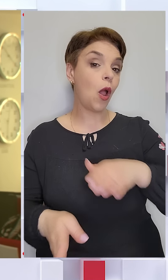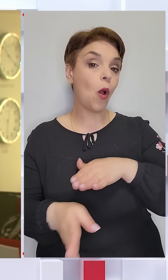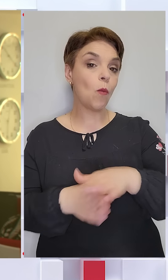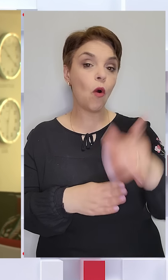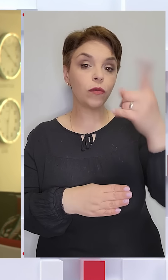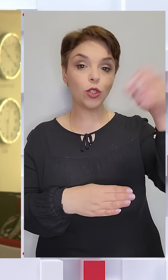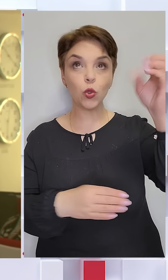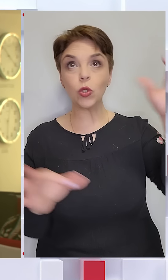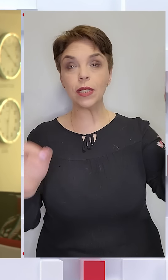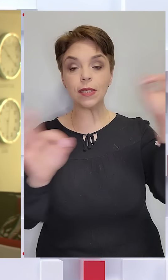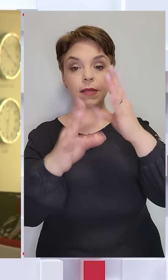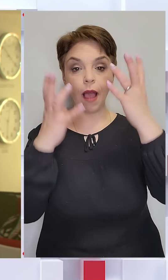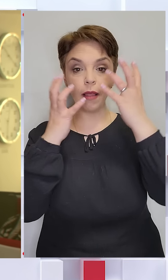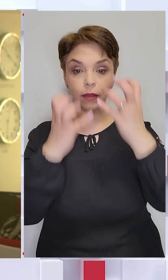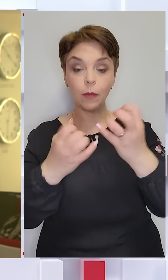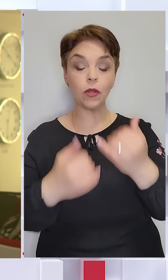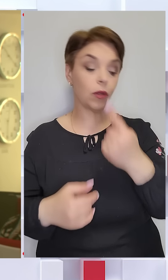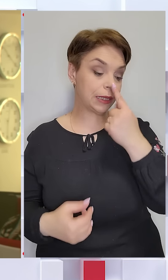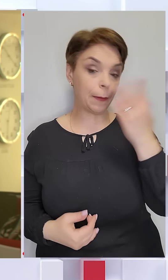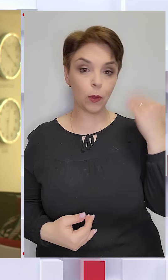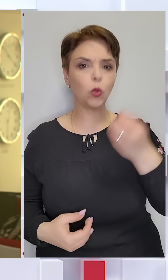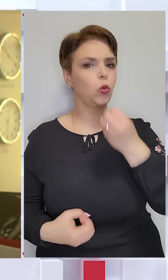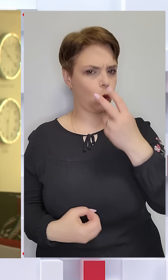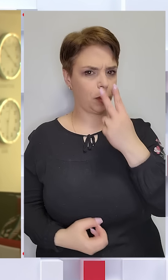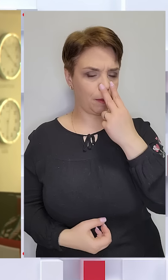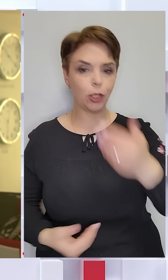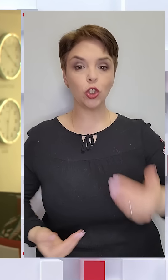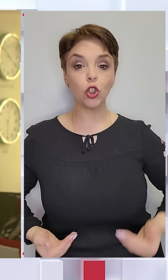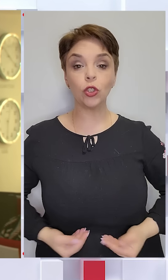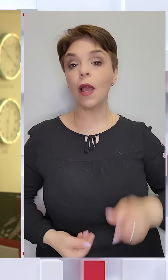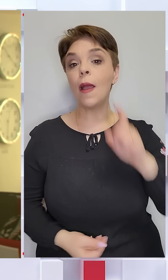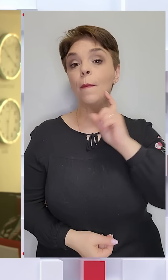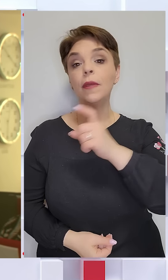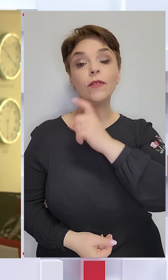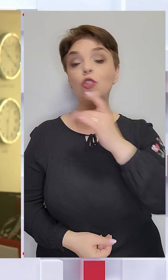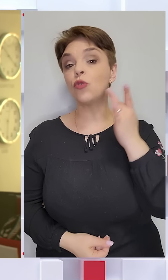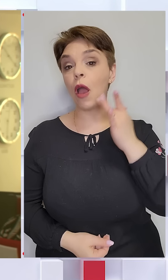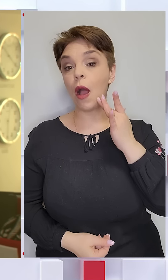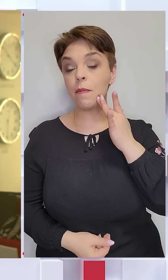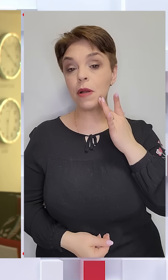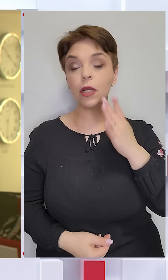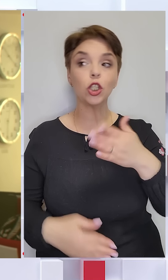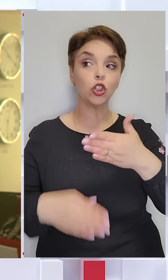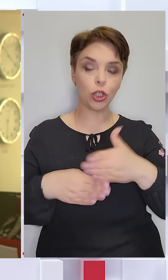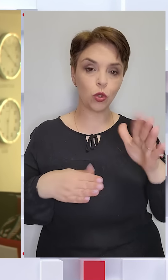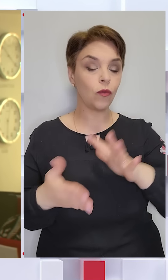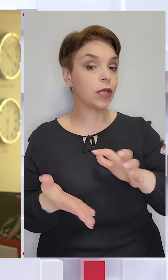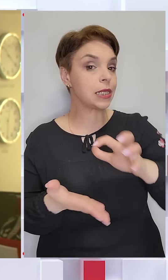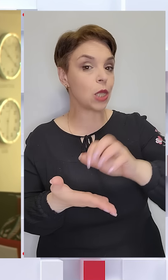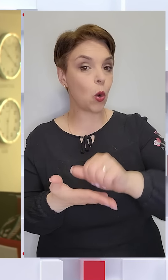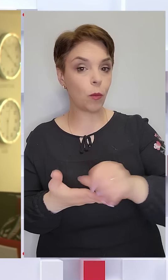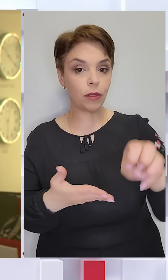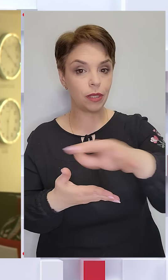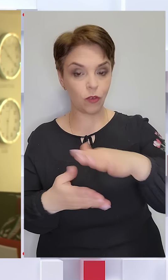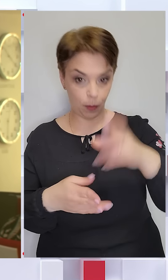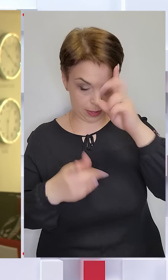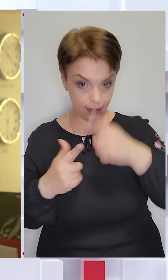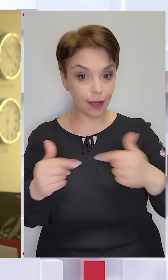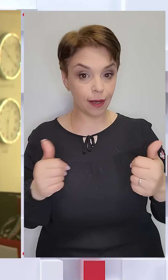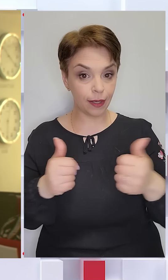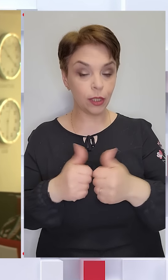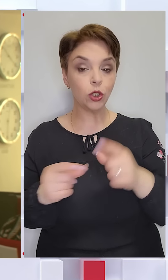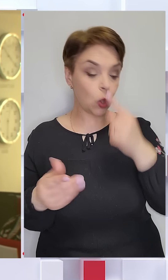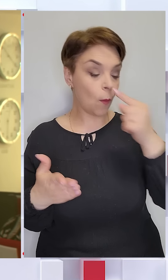сонячне затемнення. Його напередодні добре бачили жителі Північної Америки. Частково воно захопило і європейські країни.